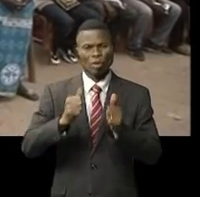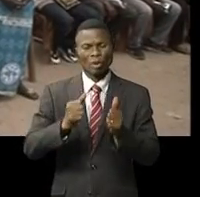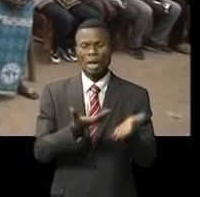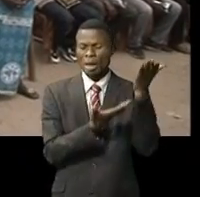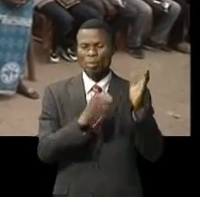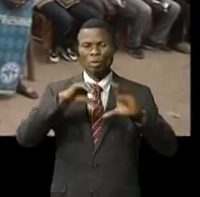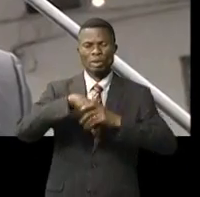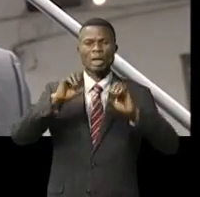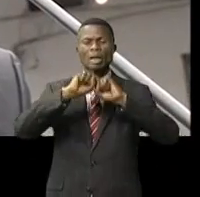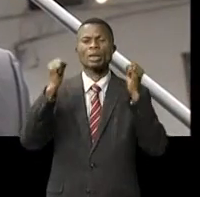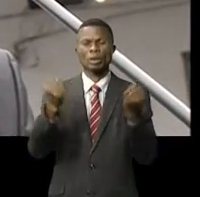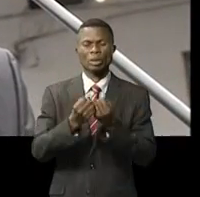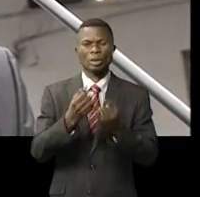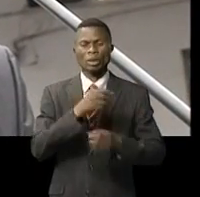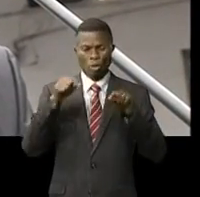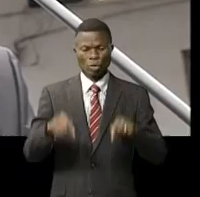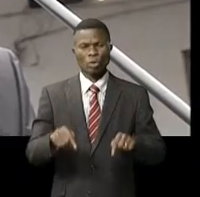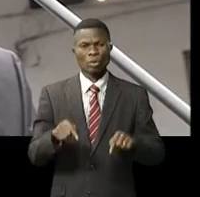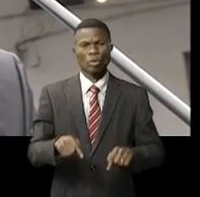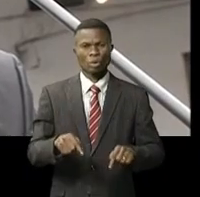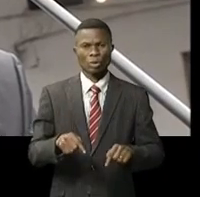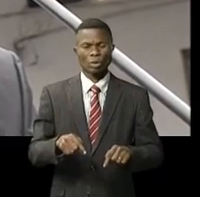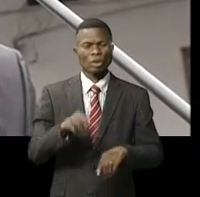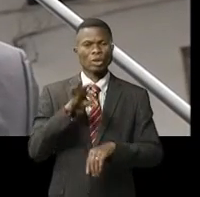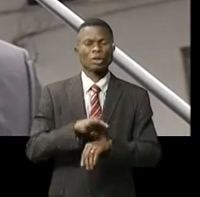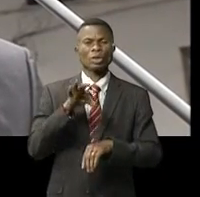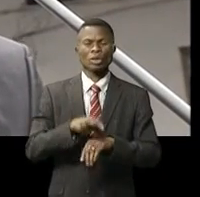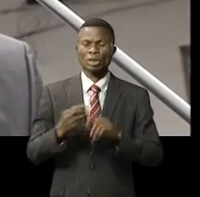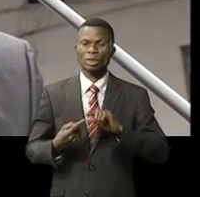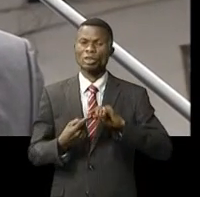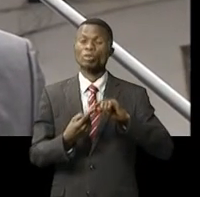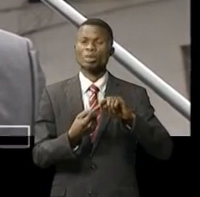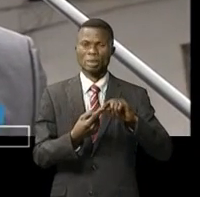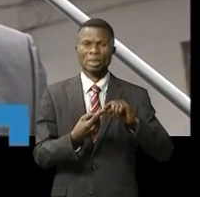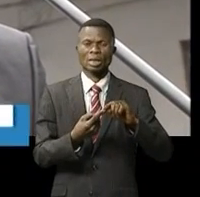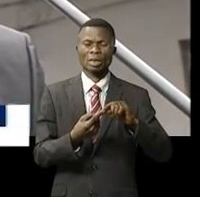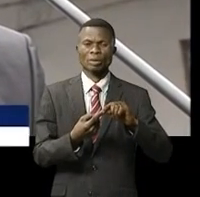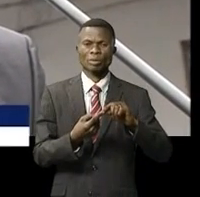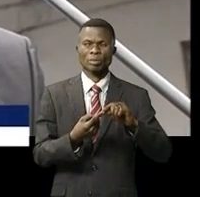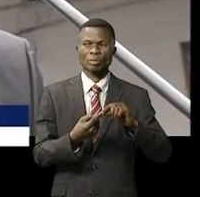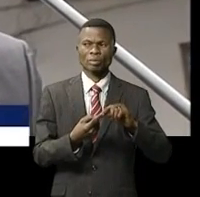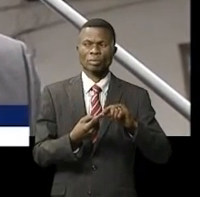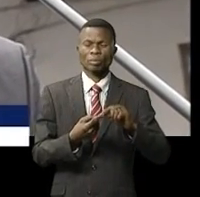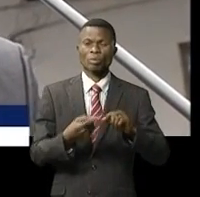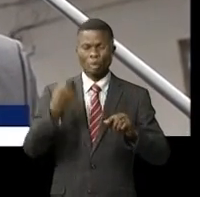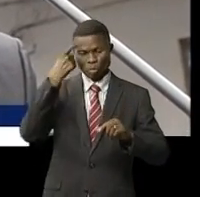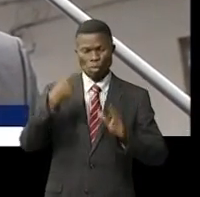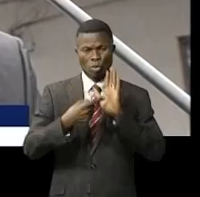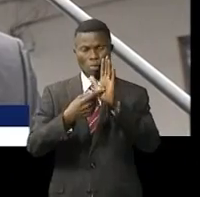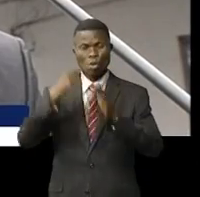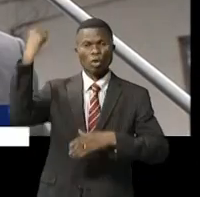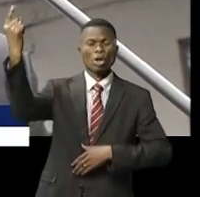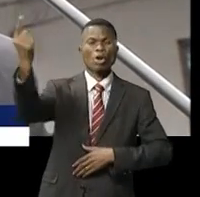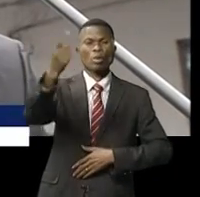société aujourd'hui c'est une occasion particulière que vous montrez au